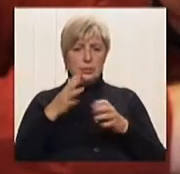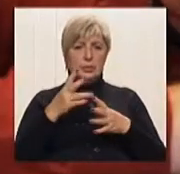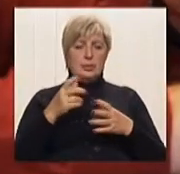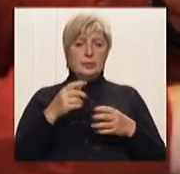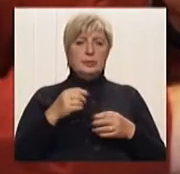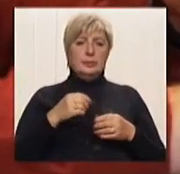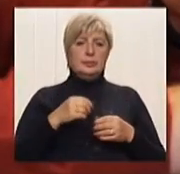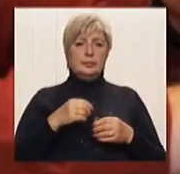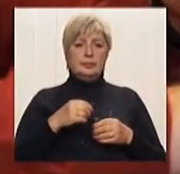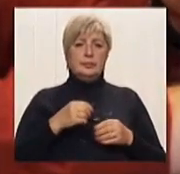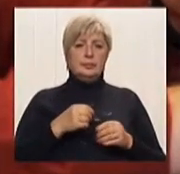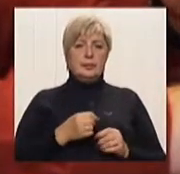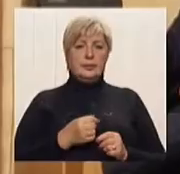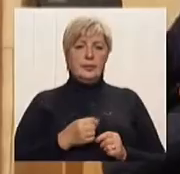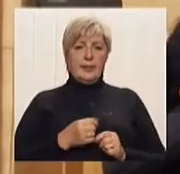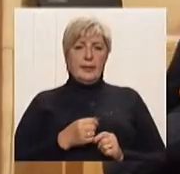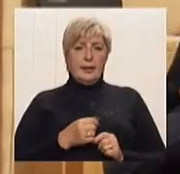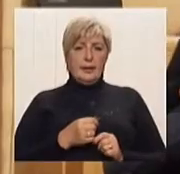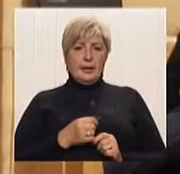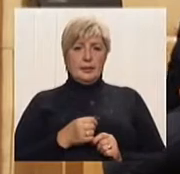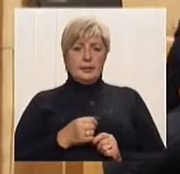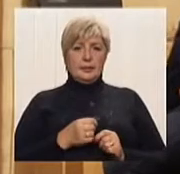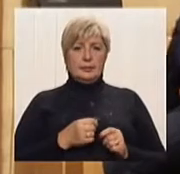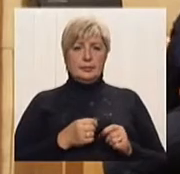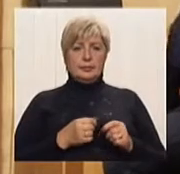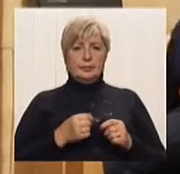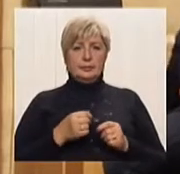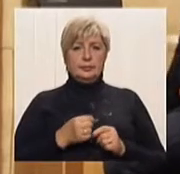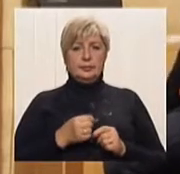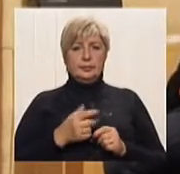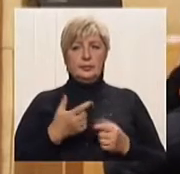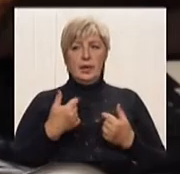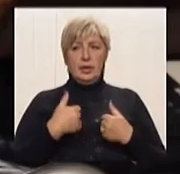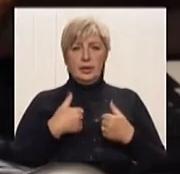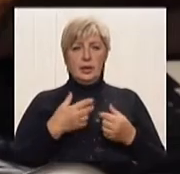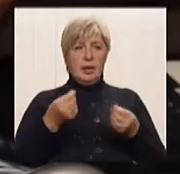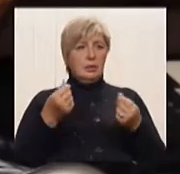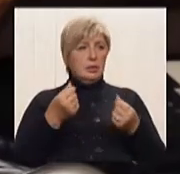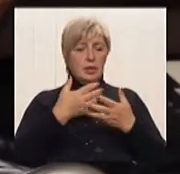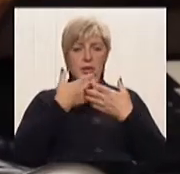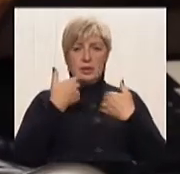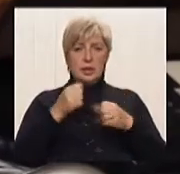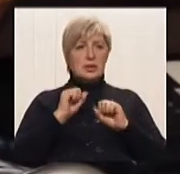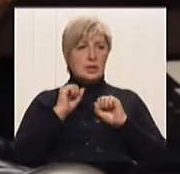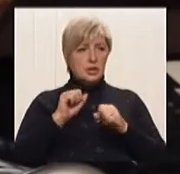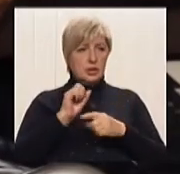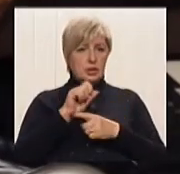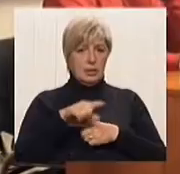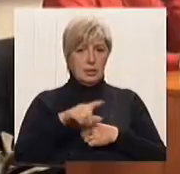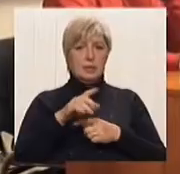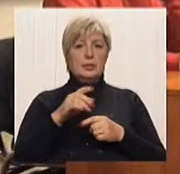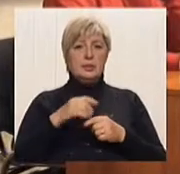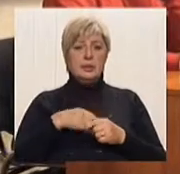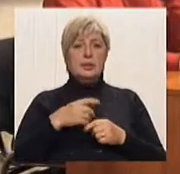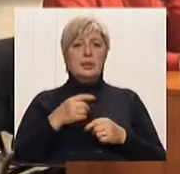особа. Судовця не дуже подобається, а я не могла потягнути. Захисника в мене не було. Перший закінчився в нашу користь.